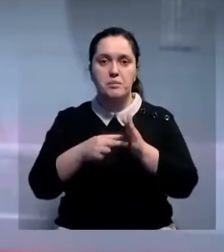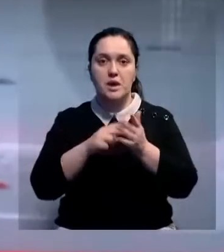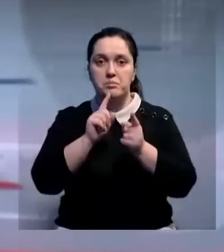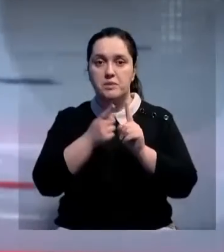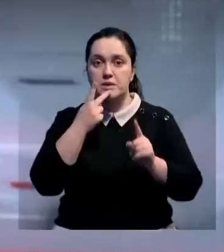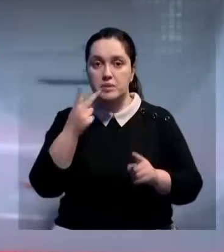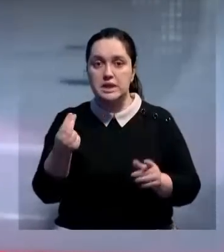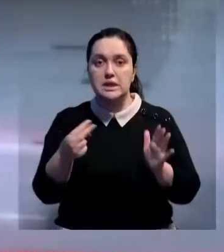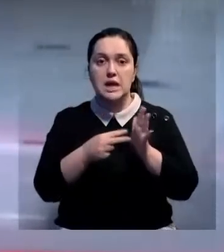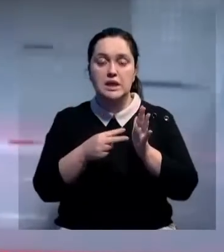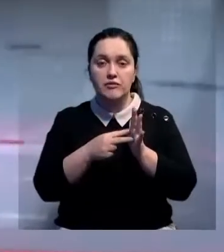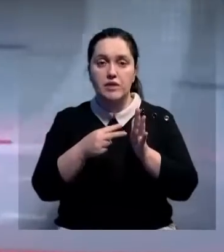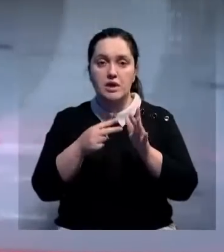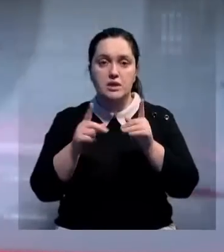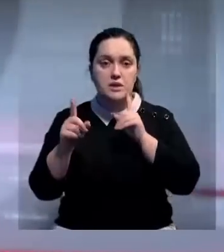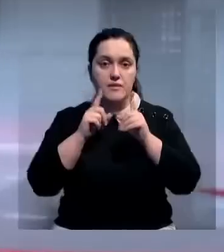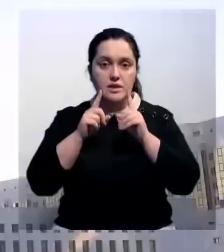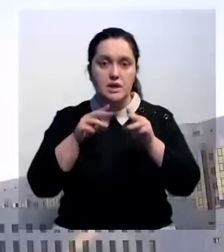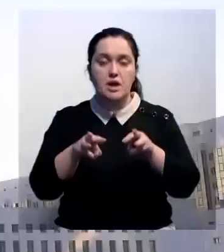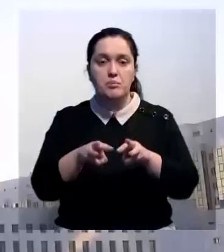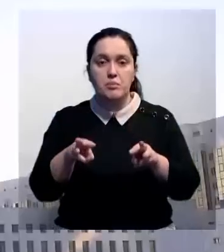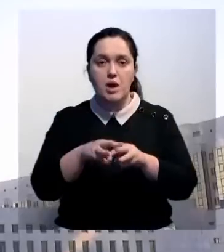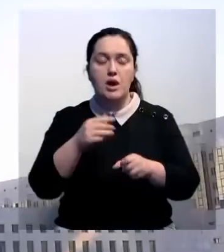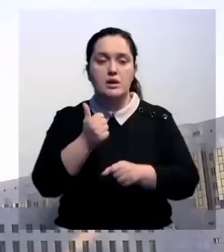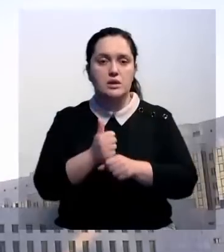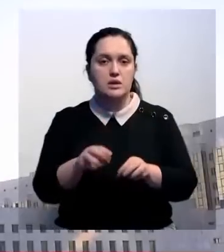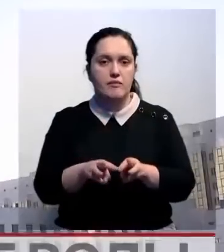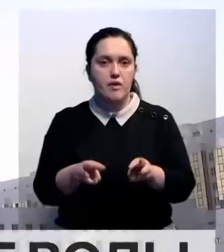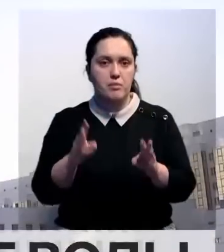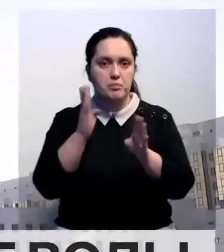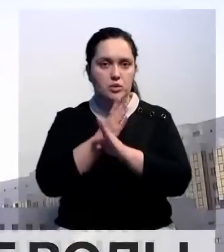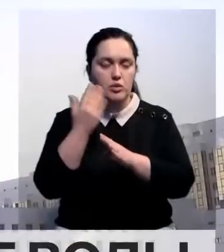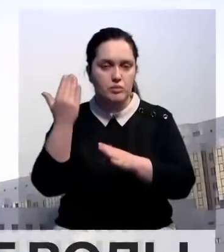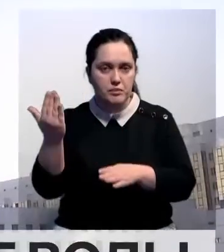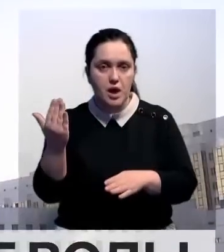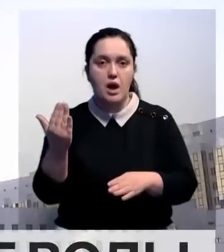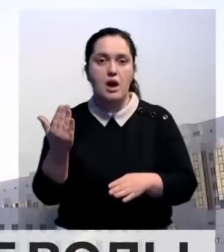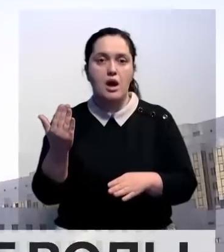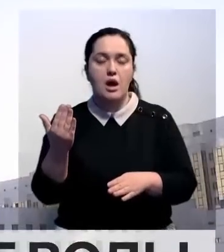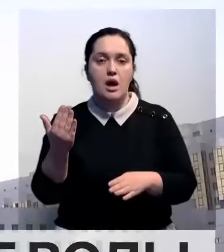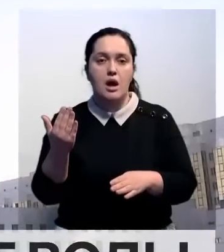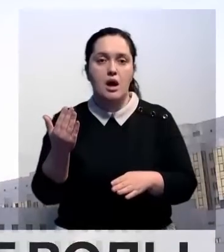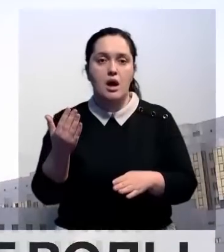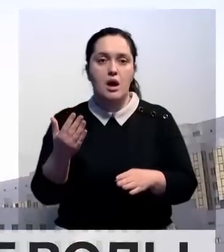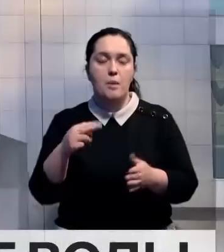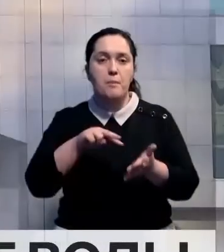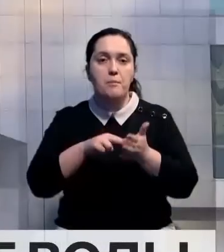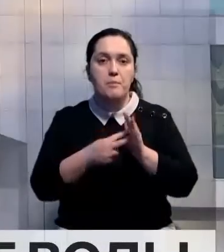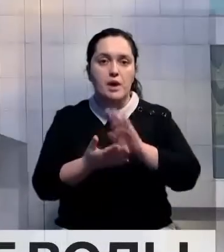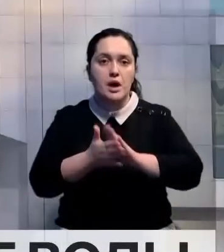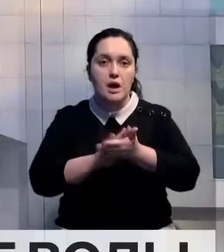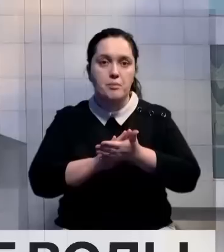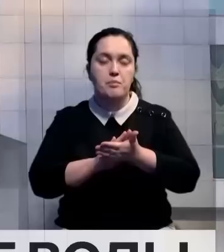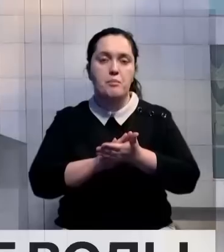В планах пересмотреть и тарифы заявила на совещании в правительстве глава Минэкологии. Представляя концепцию развития системы